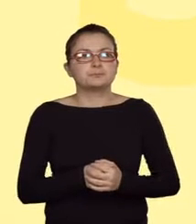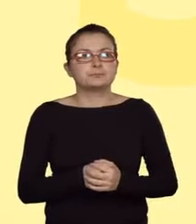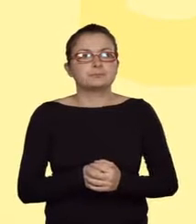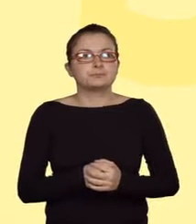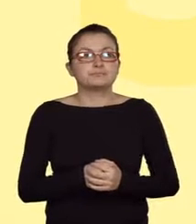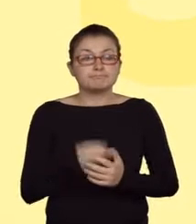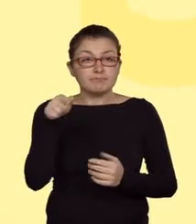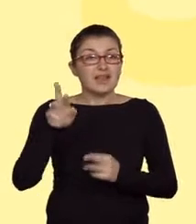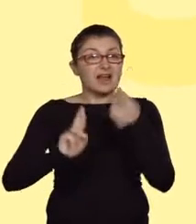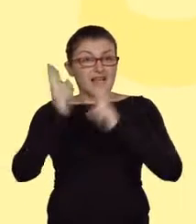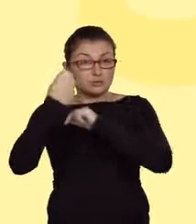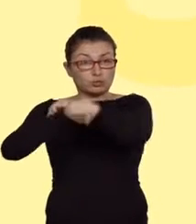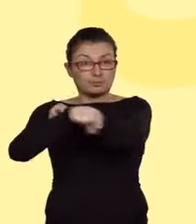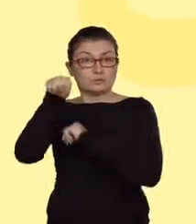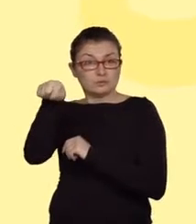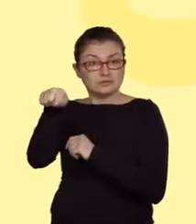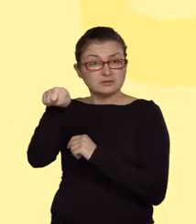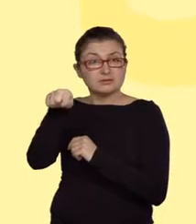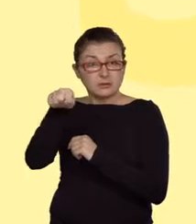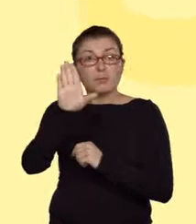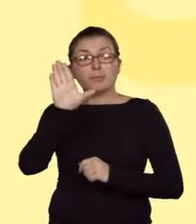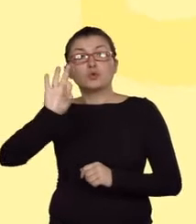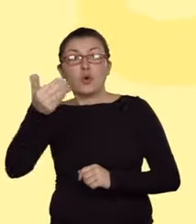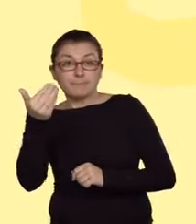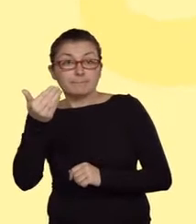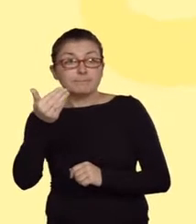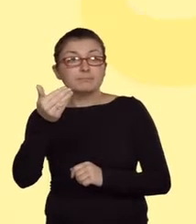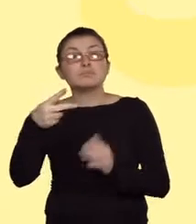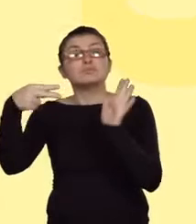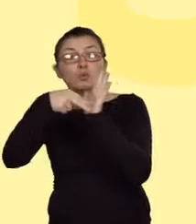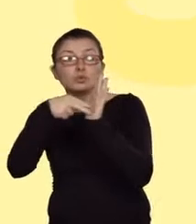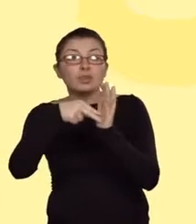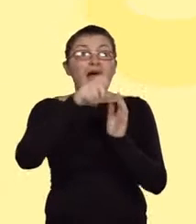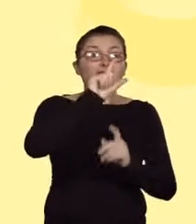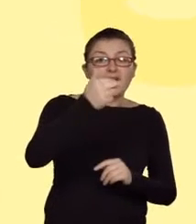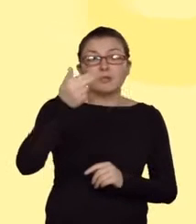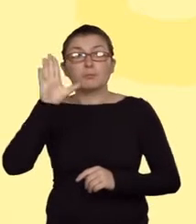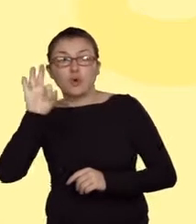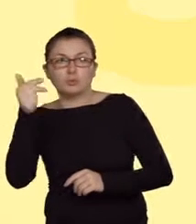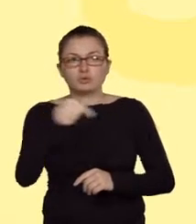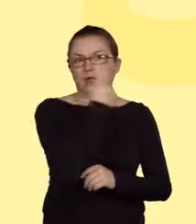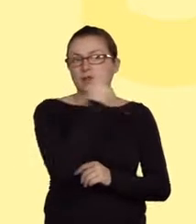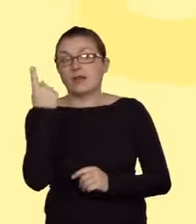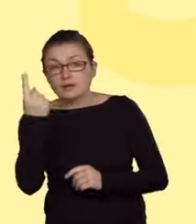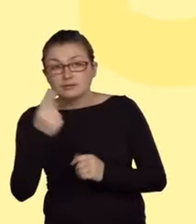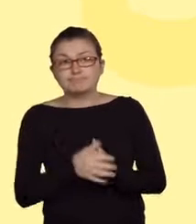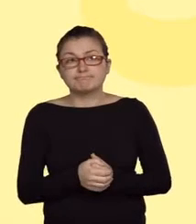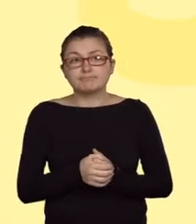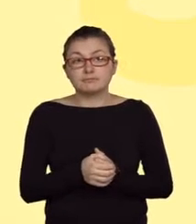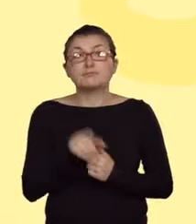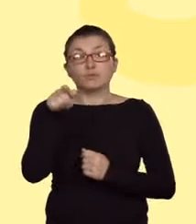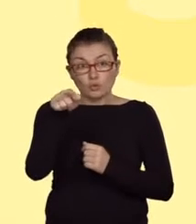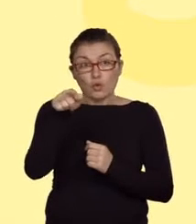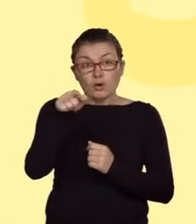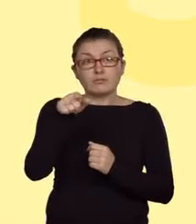substytucji z bromem prowadzonej w stosunku molowym alkan-brom równej 1 do 1, podstawiony może